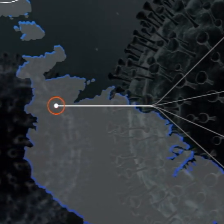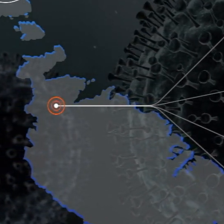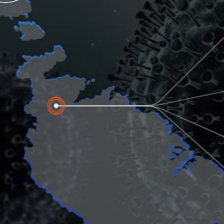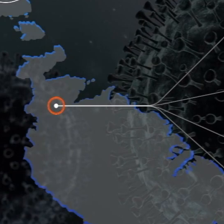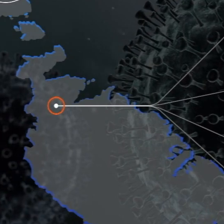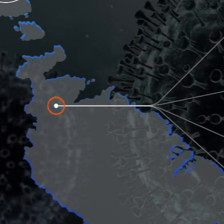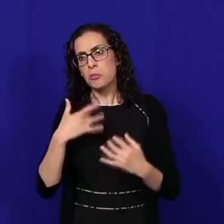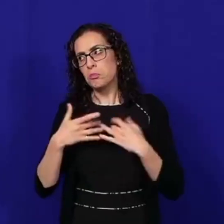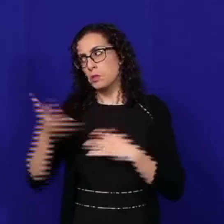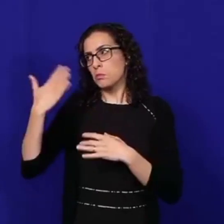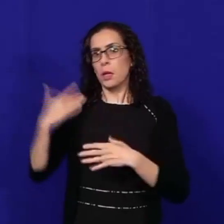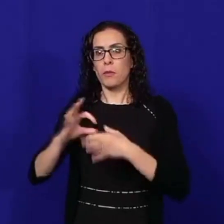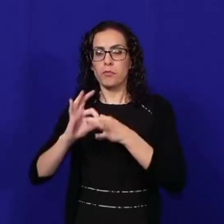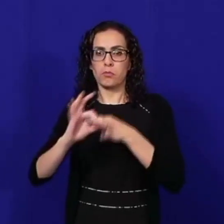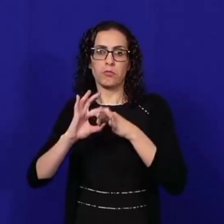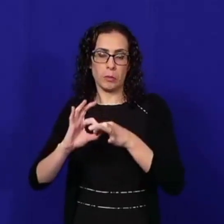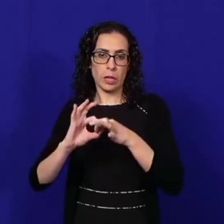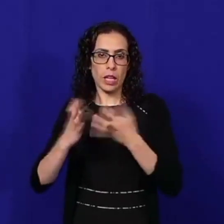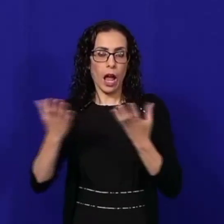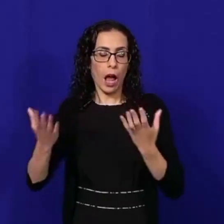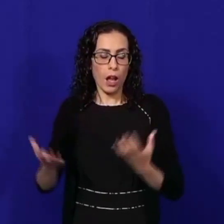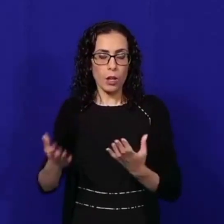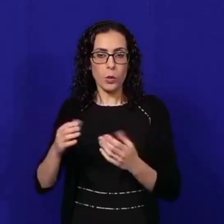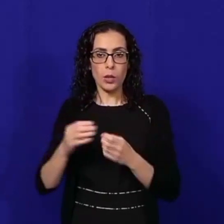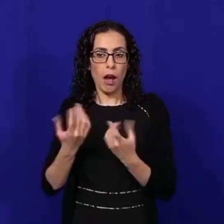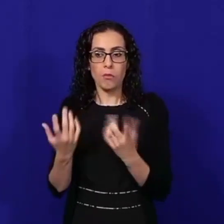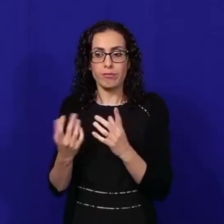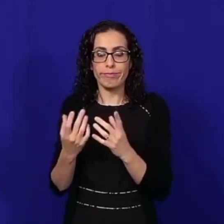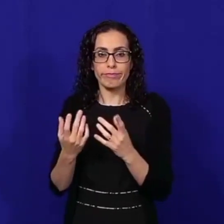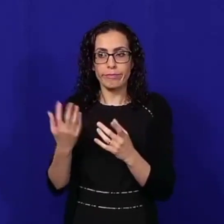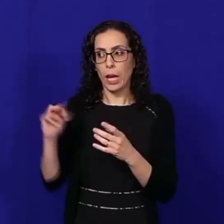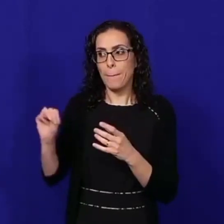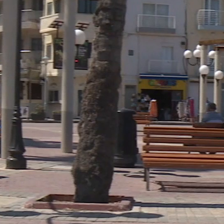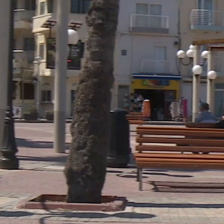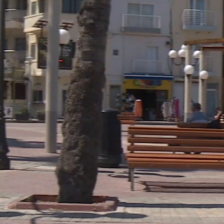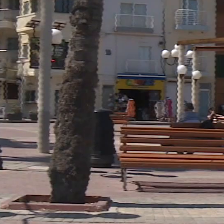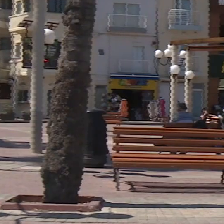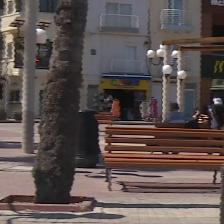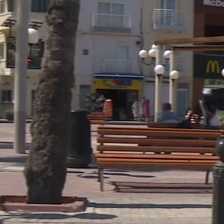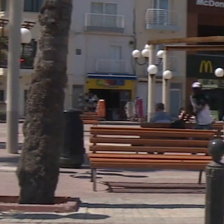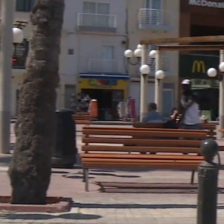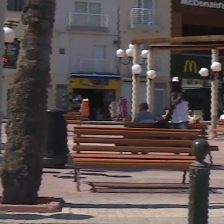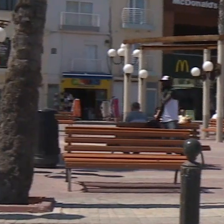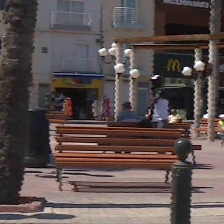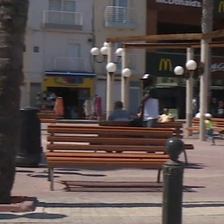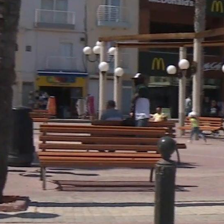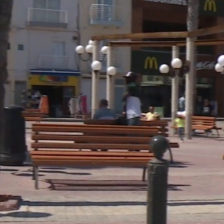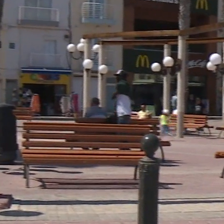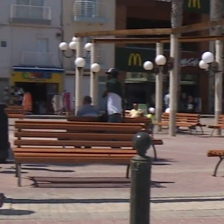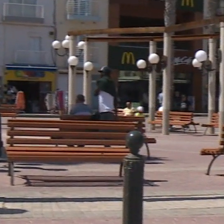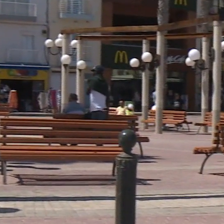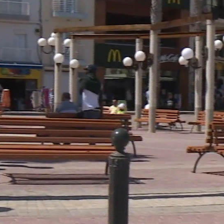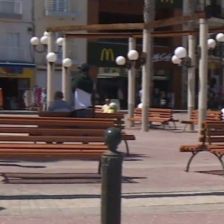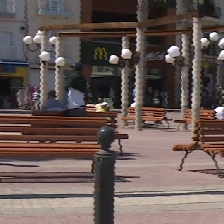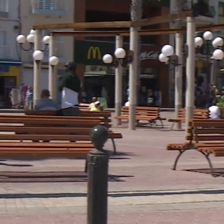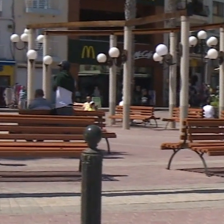għal-mija u tlettax. Il-professor ċarmen għauġi konfermat li l-ar-fektar tella għal-aktar min ujħed. Fiklim sempliċi, i-trasmissjoni tal-marda